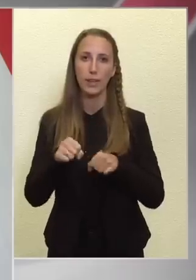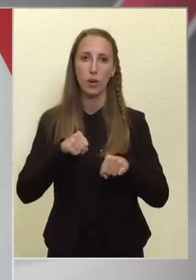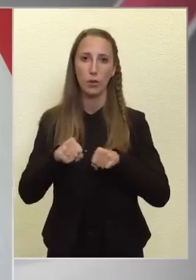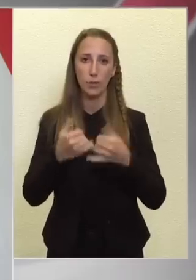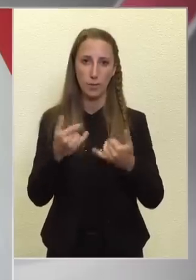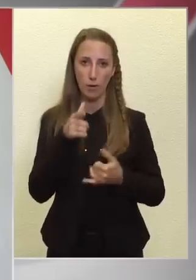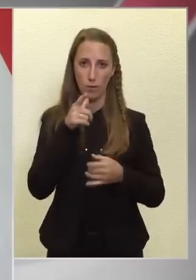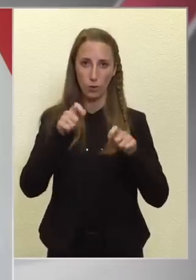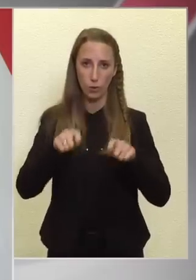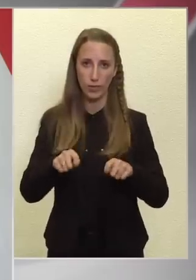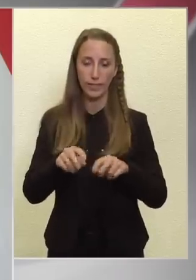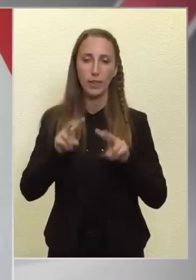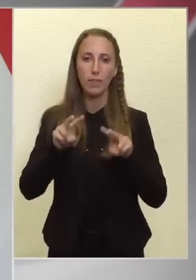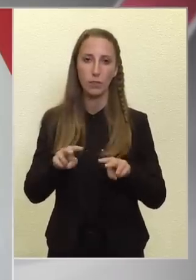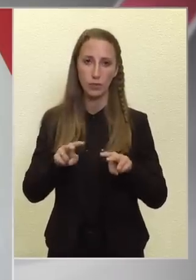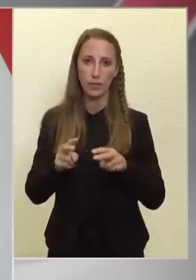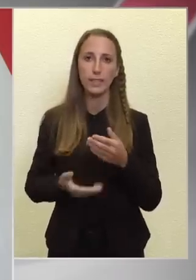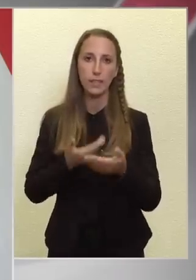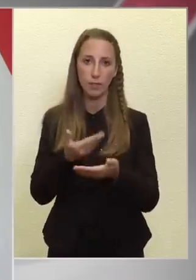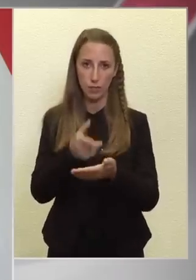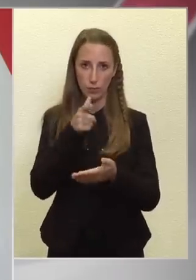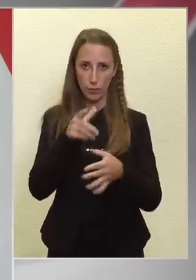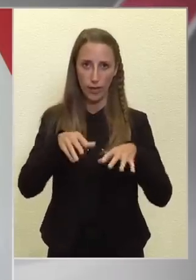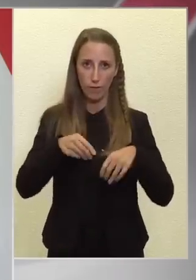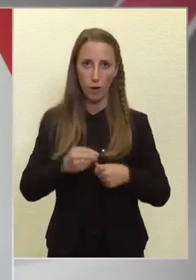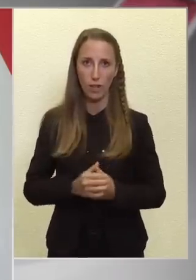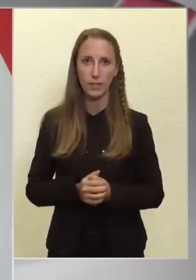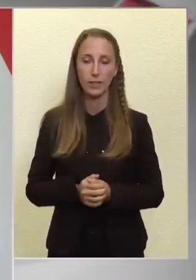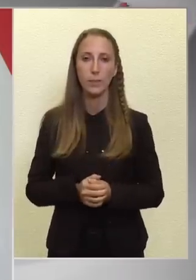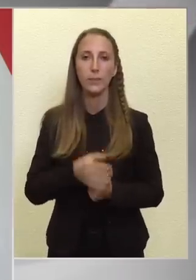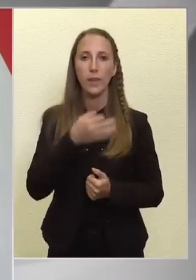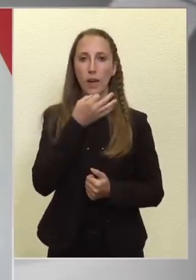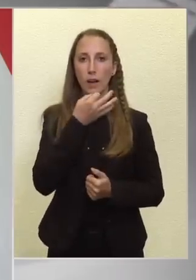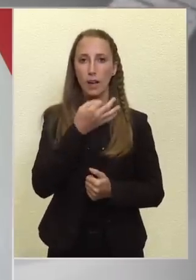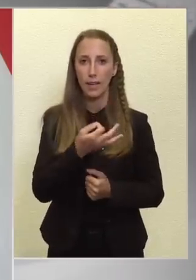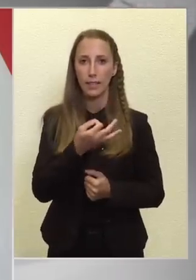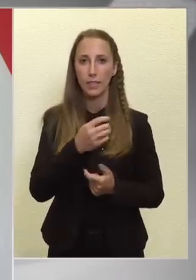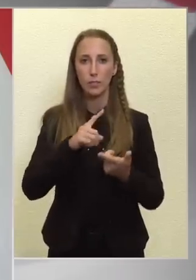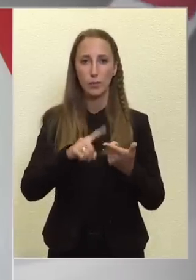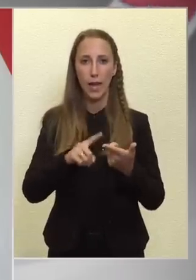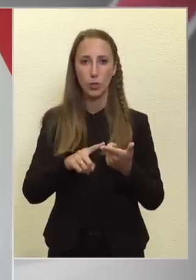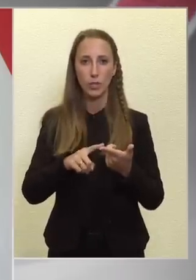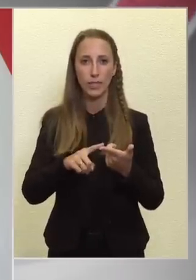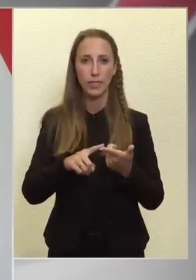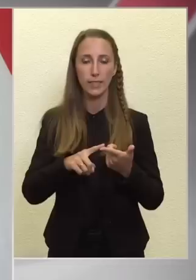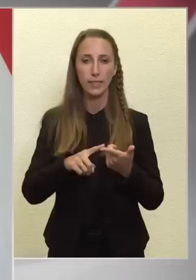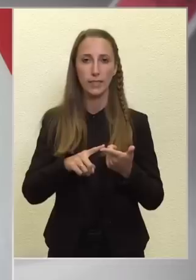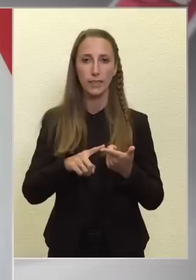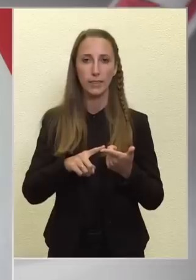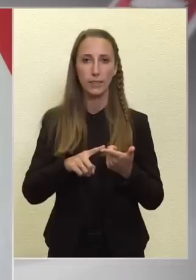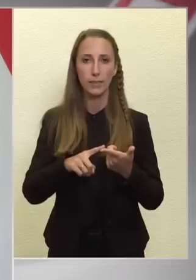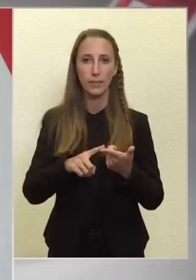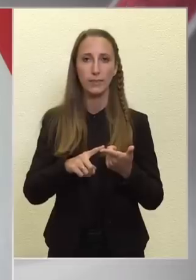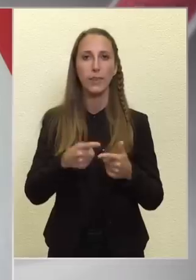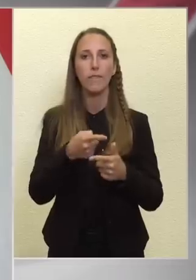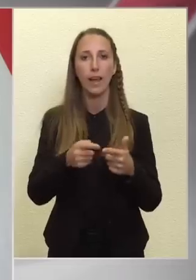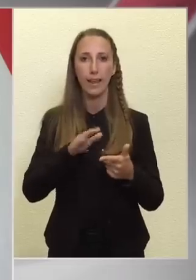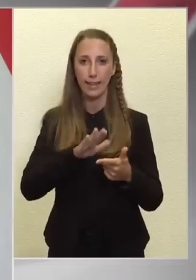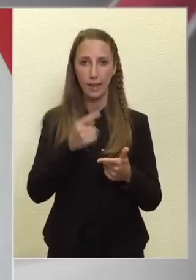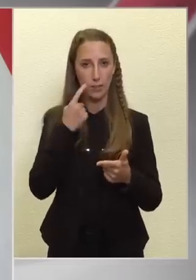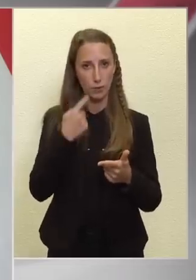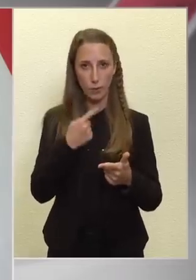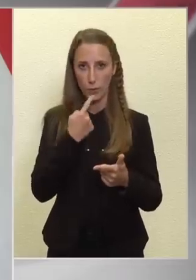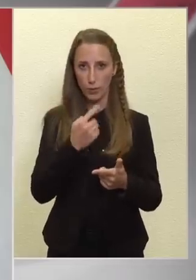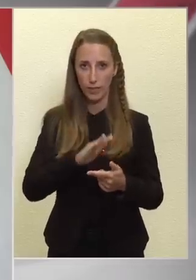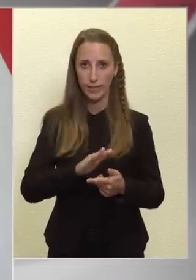majd ma fog dönteni, valószínűleg ezt a javaslat el fogja fogadni. A kérdés második felére azt tudom